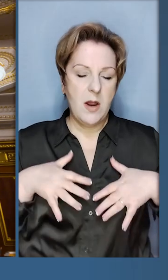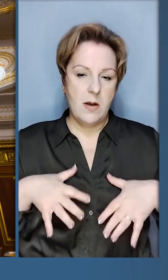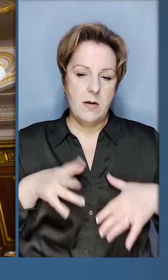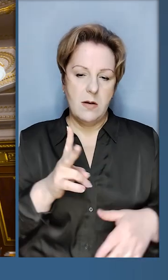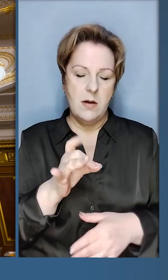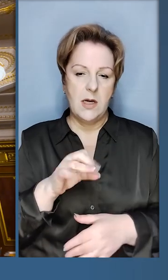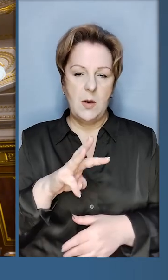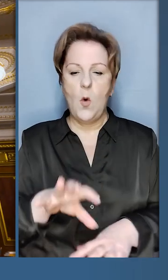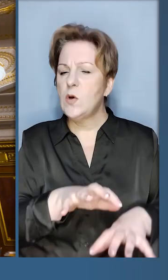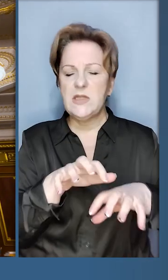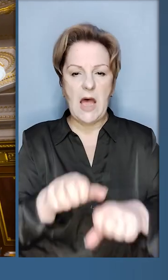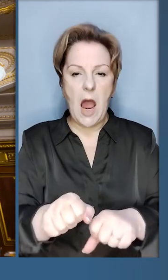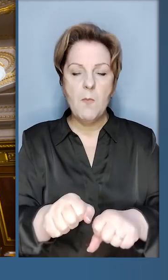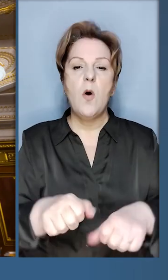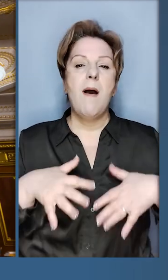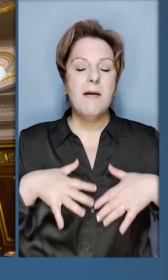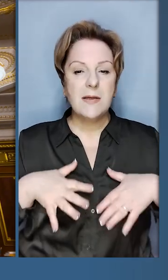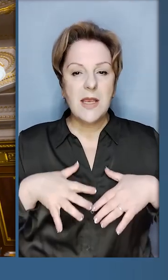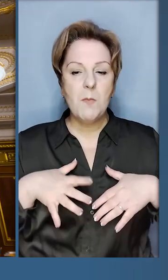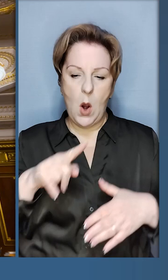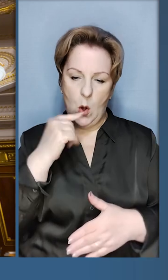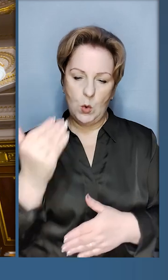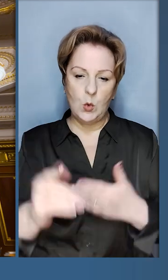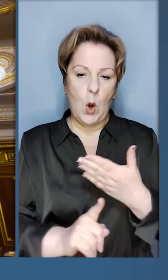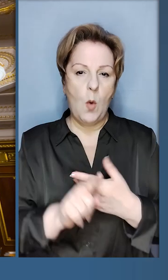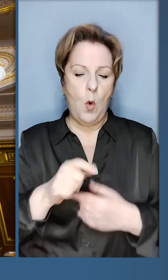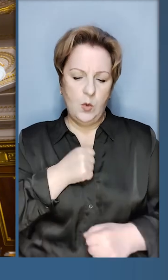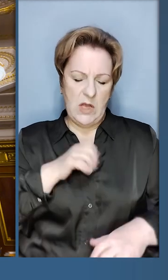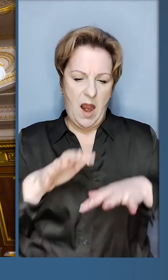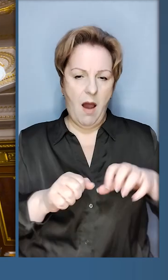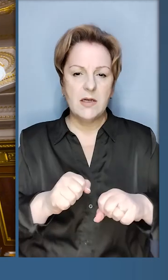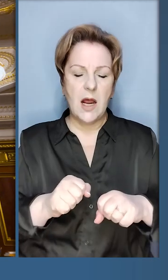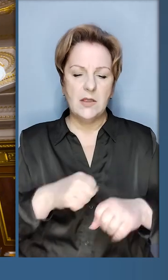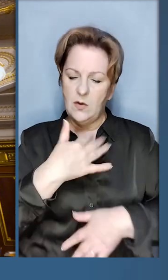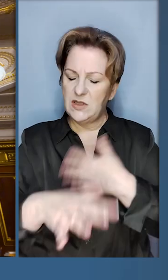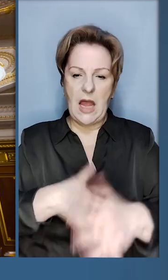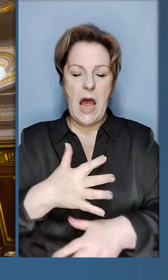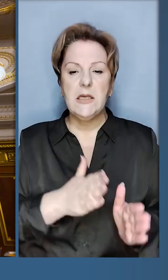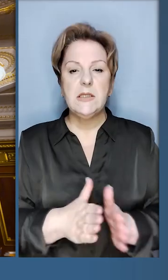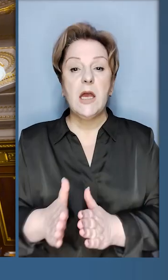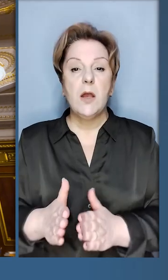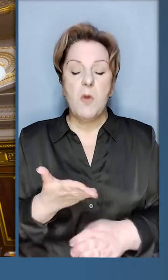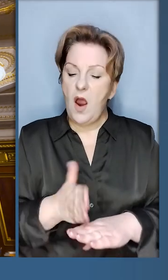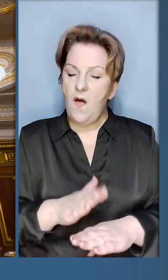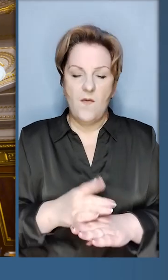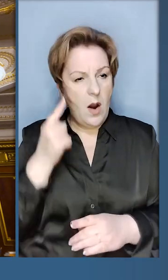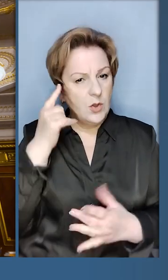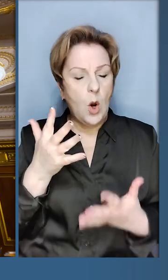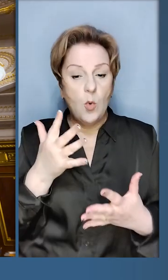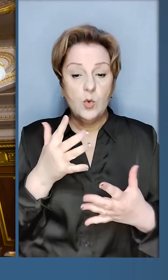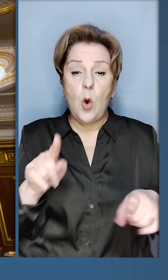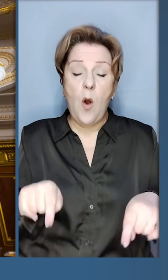Саме з захоплення Криму Росія почала цю агресію та дестабілізацію. І важко уявити